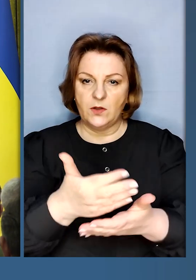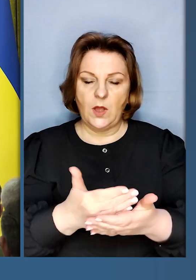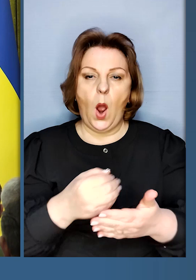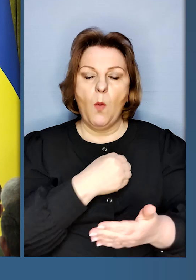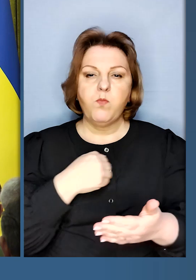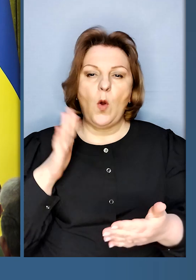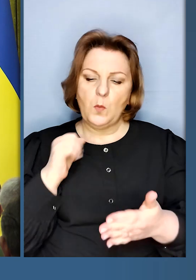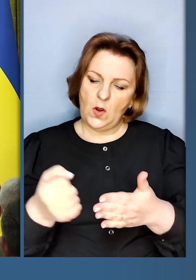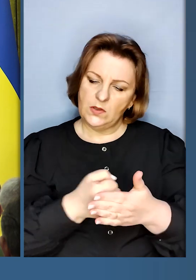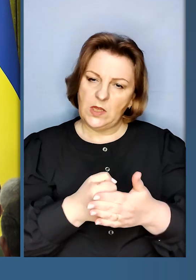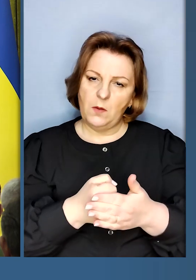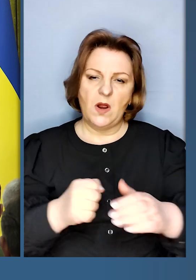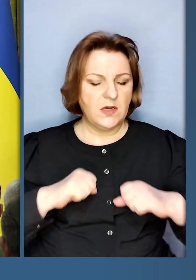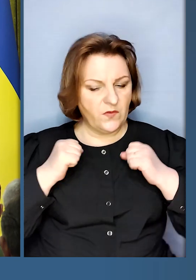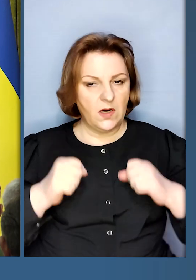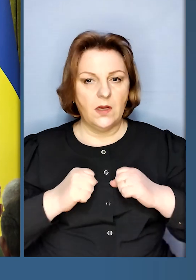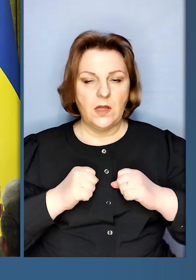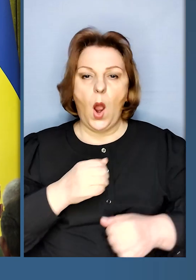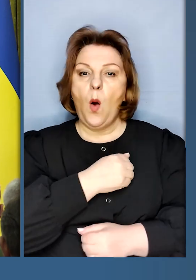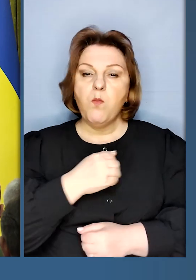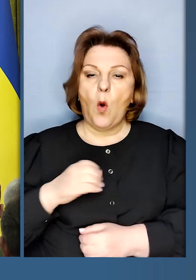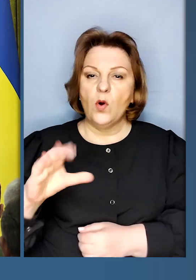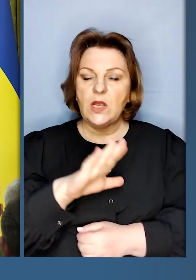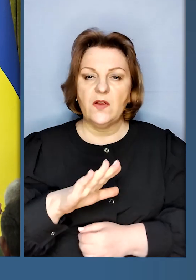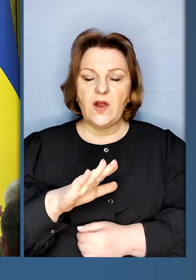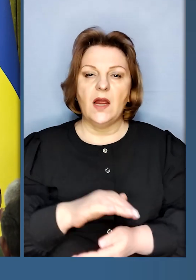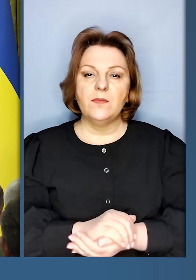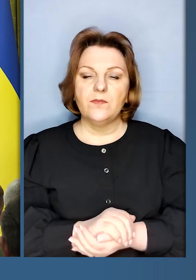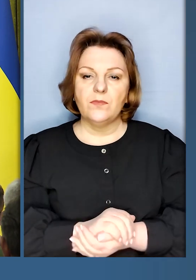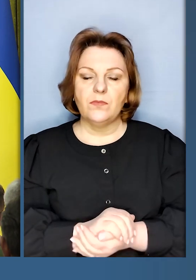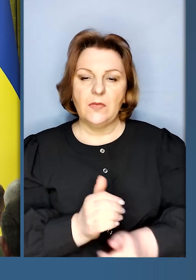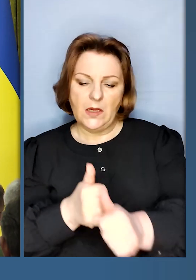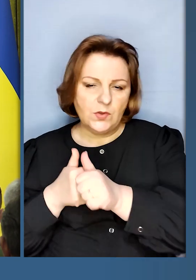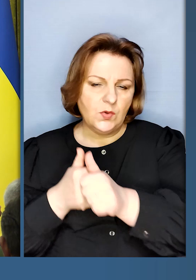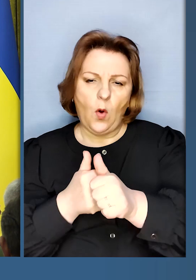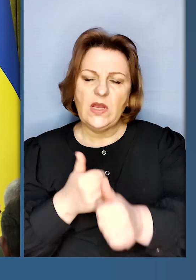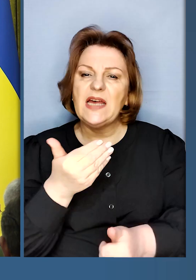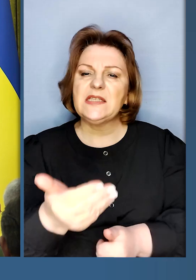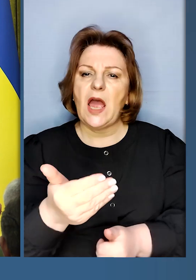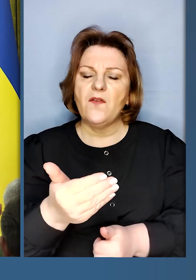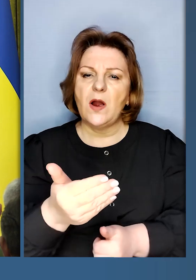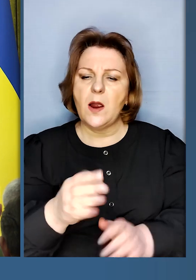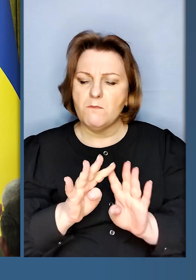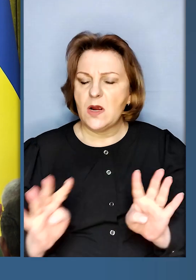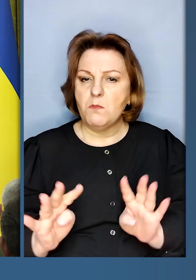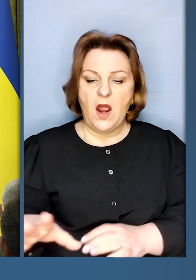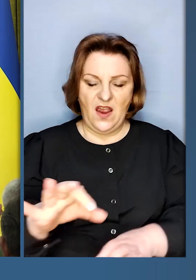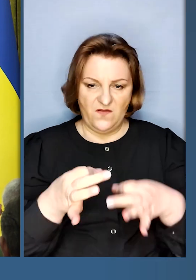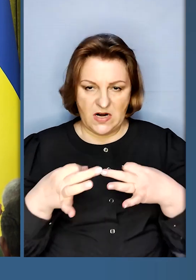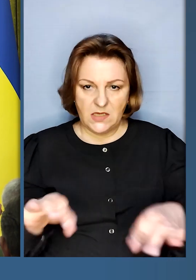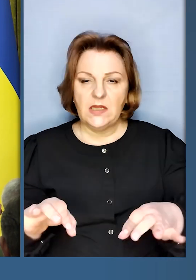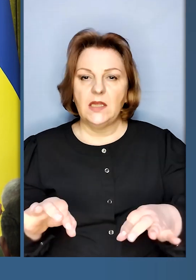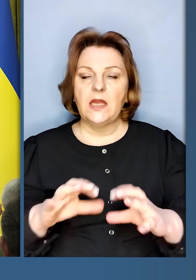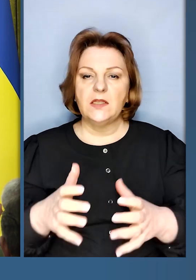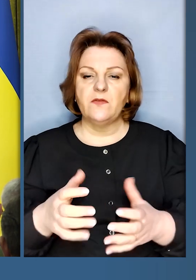Польща буде про це клопотатися з усіх сил. Польща і Європа стоять за вами муром. Весь вільний